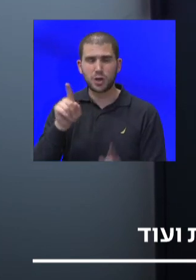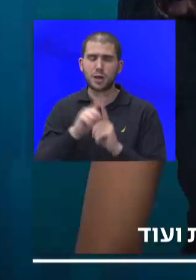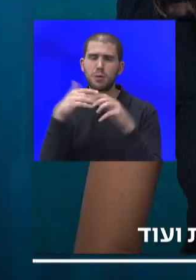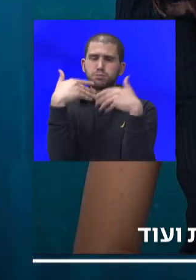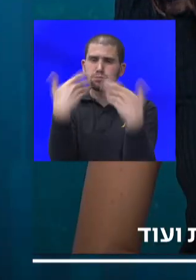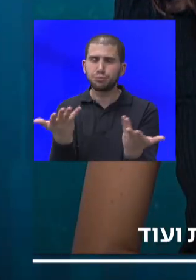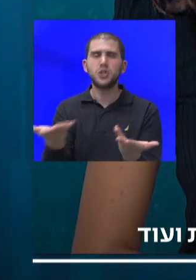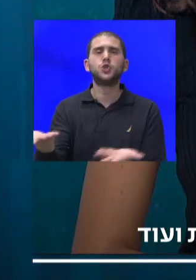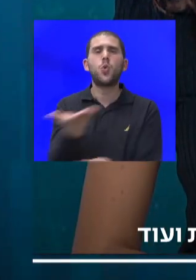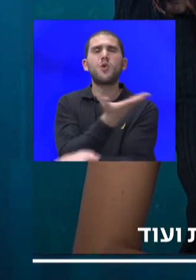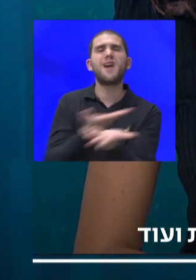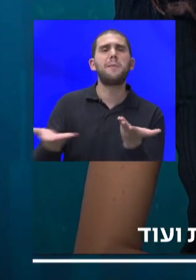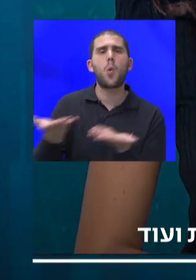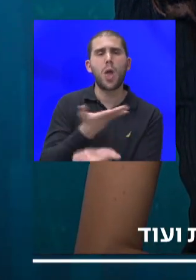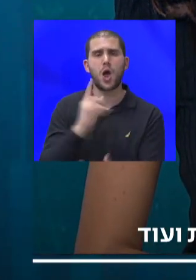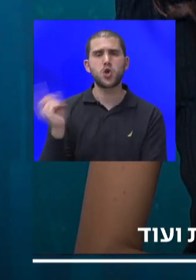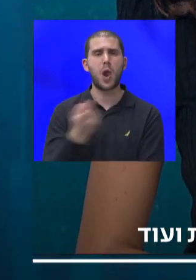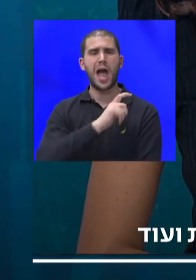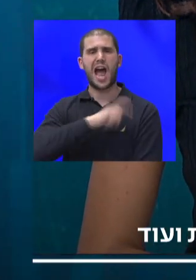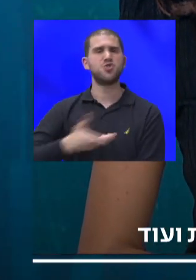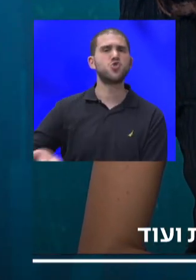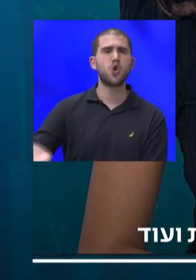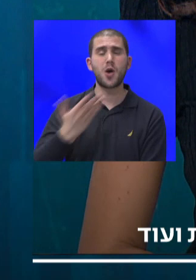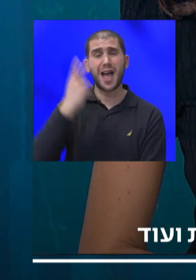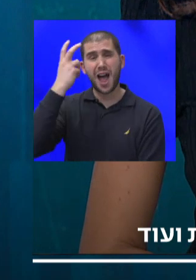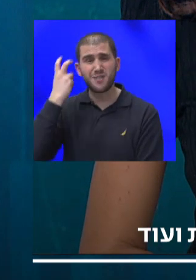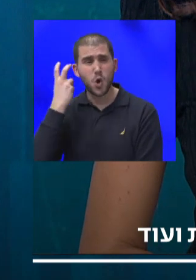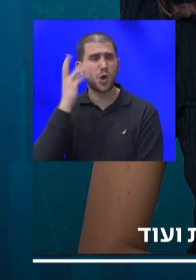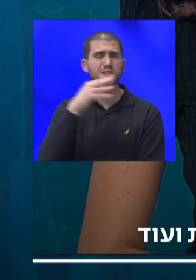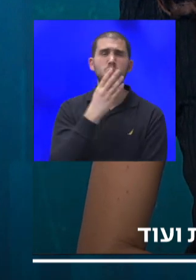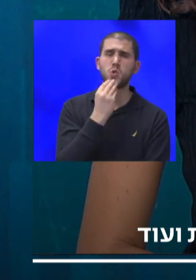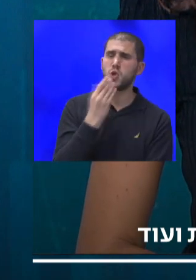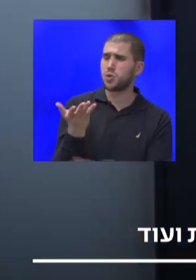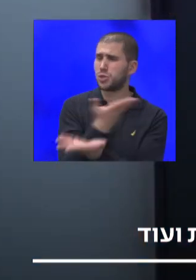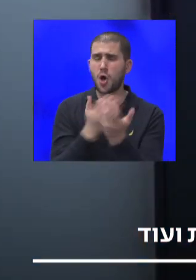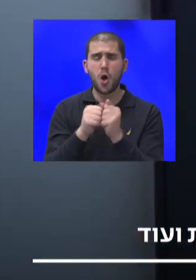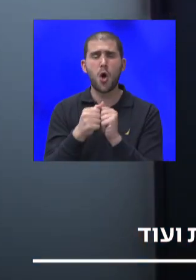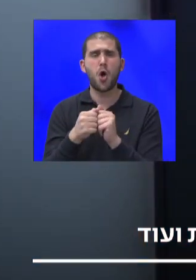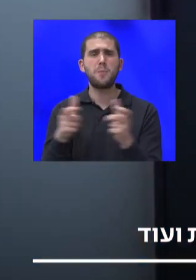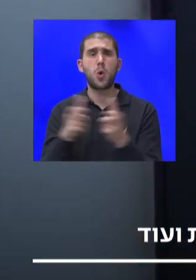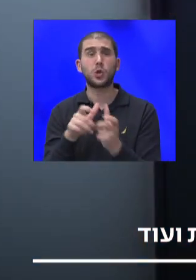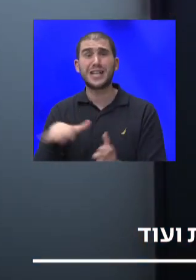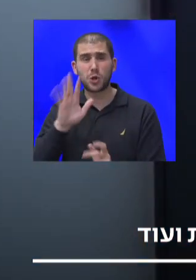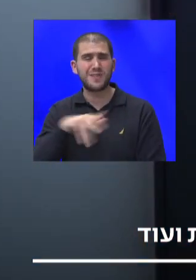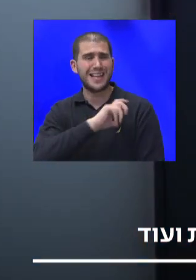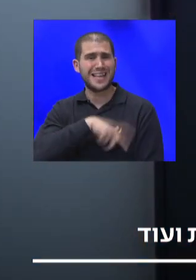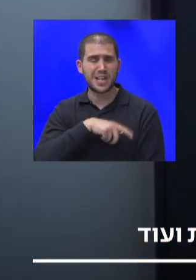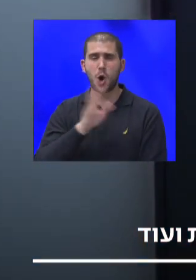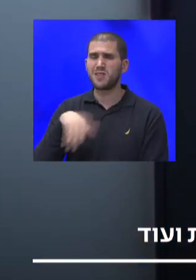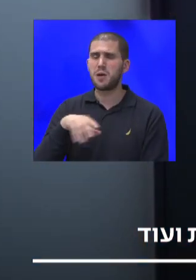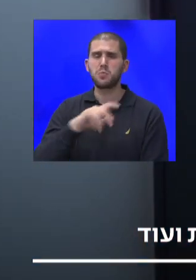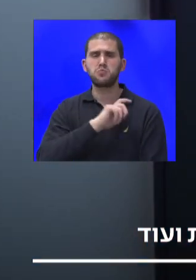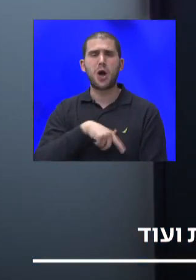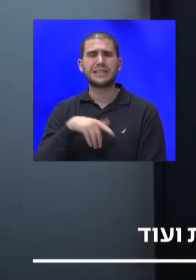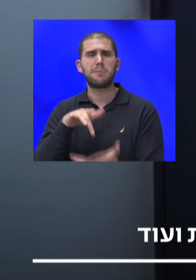בין רשויות ערביות ולרשויות יהודיות, בין מועצות אזוריות לעיריות למועצות מקומיות, כולל מהלכים